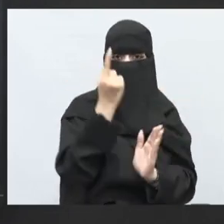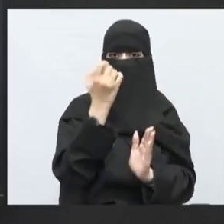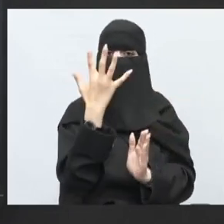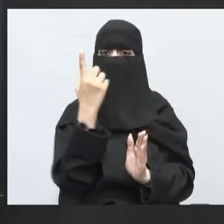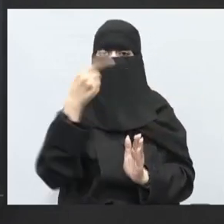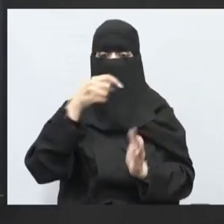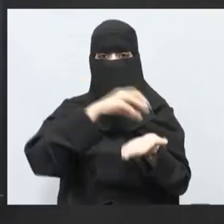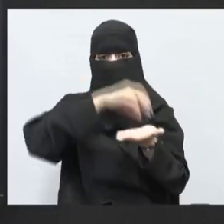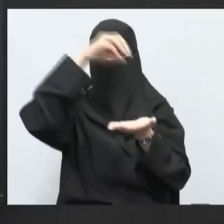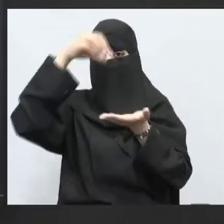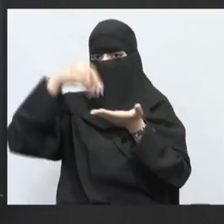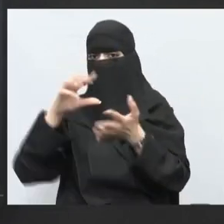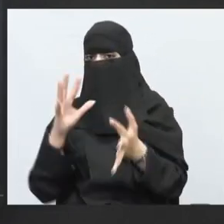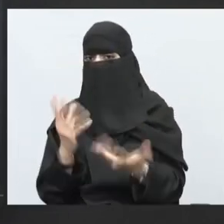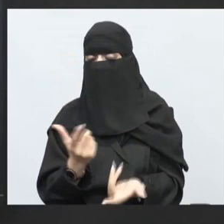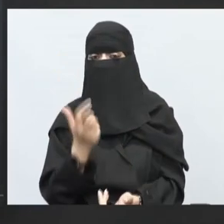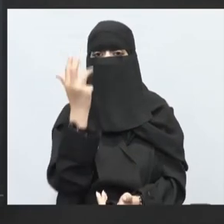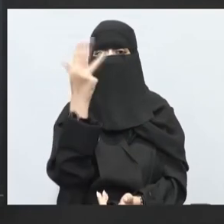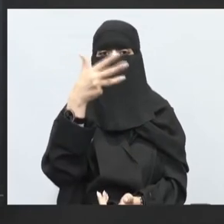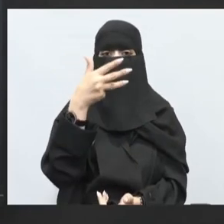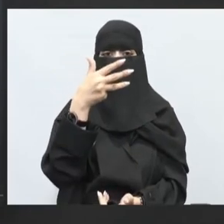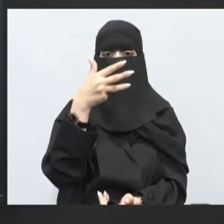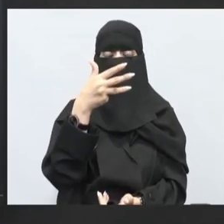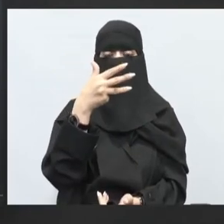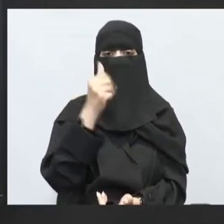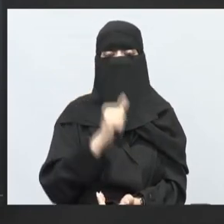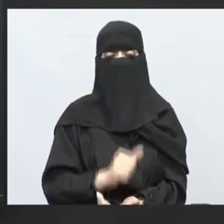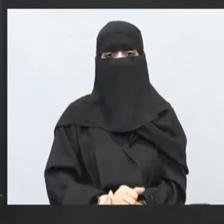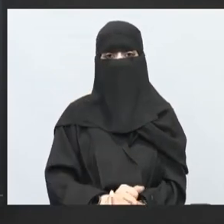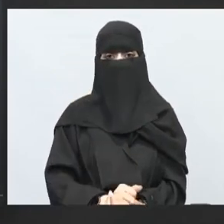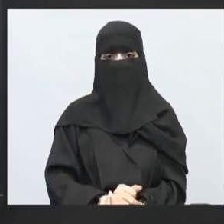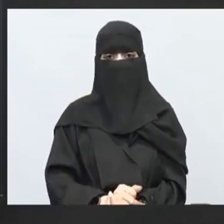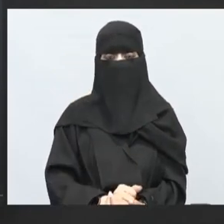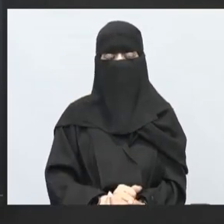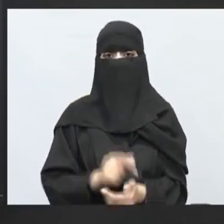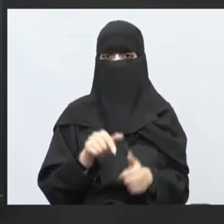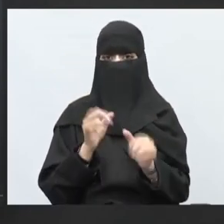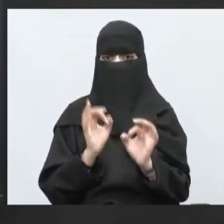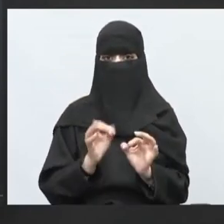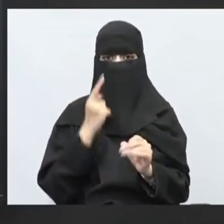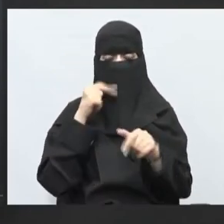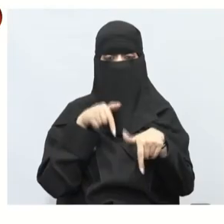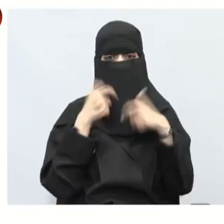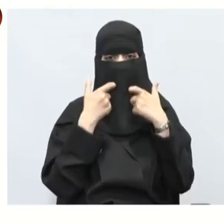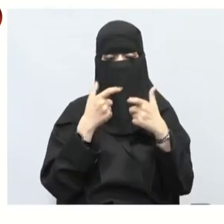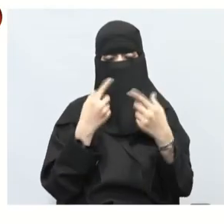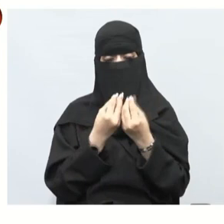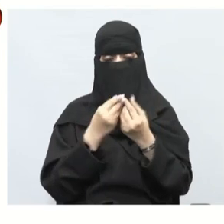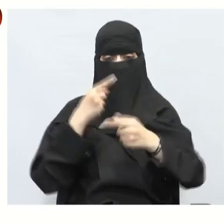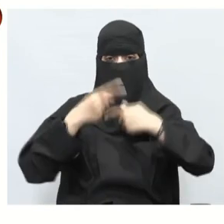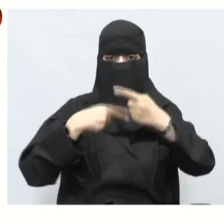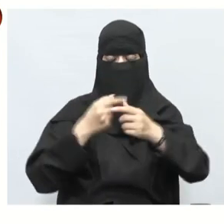عشان ينقلونها المكان لمكان تكلفته كم؟ كما وجود تسعون تمام؟ تبقى نشوف الآن كم من الثانية